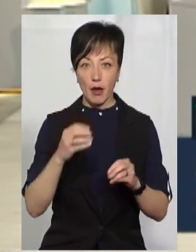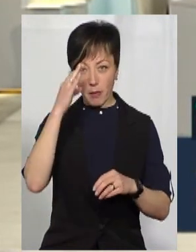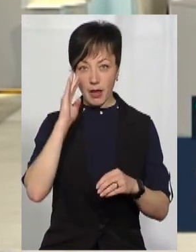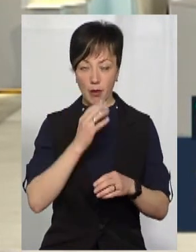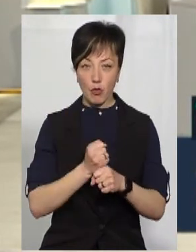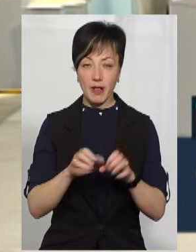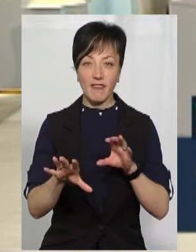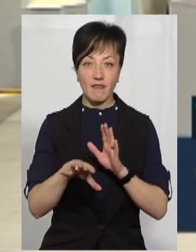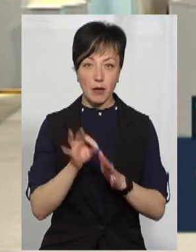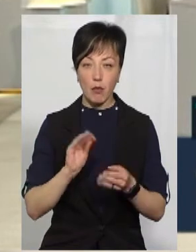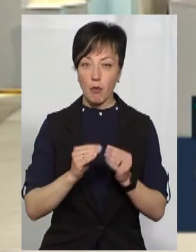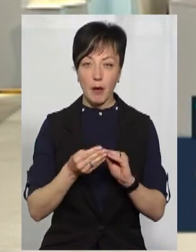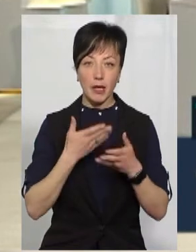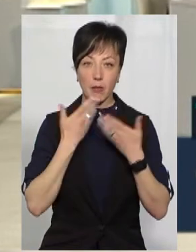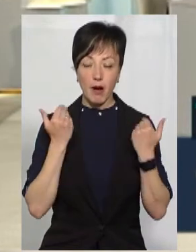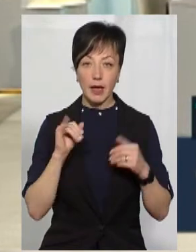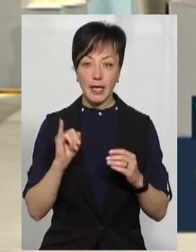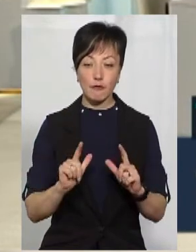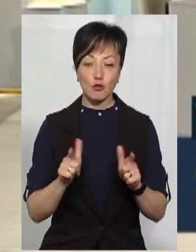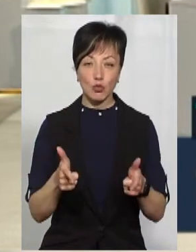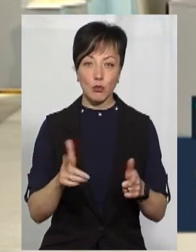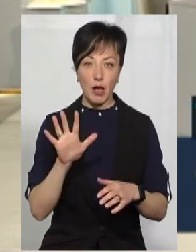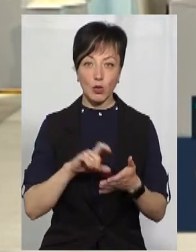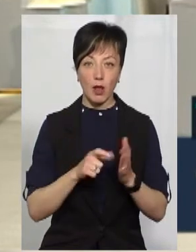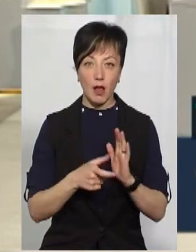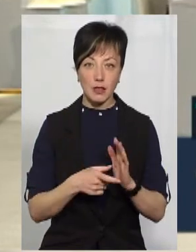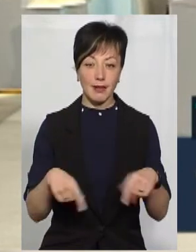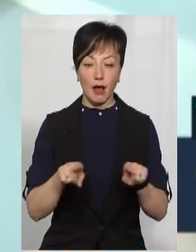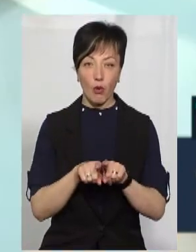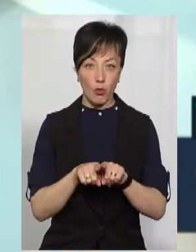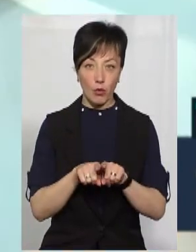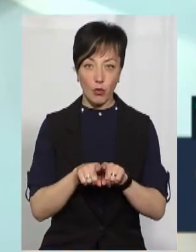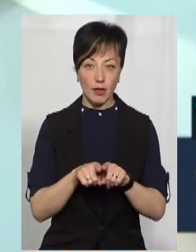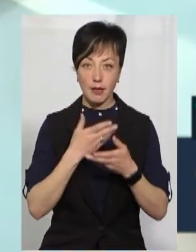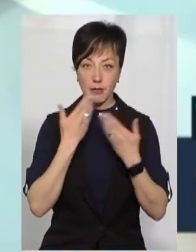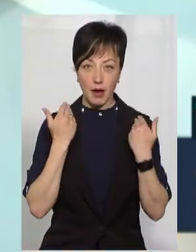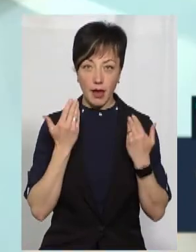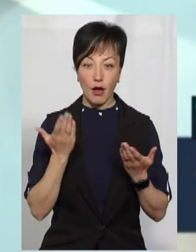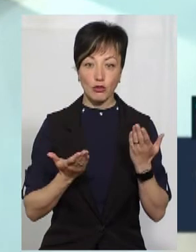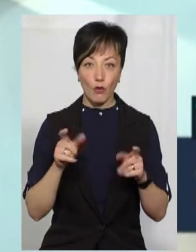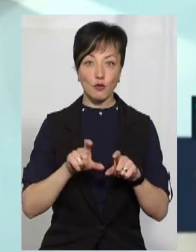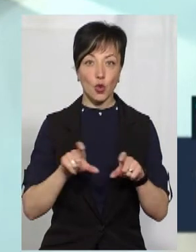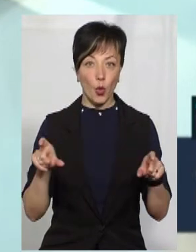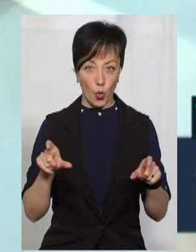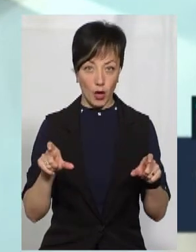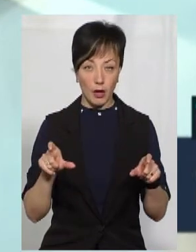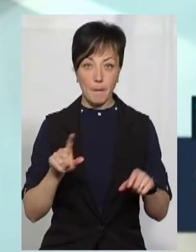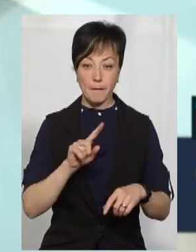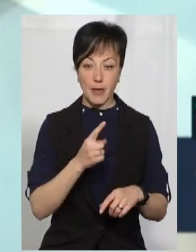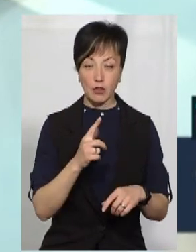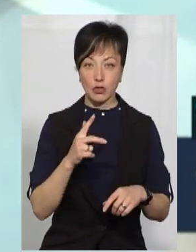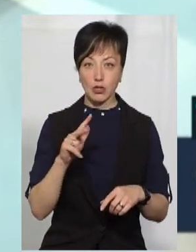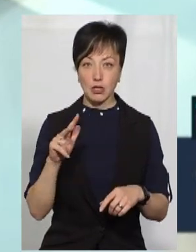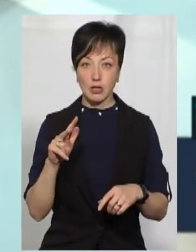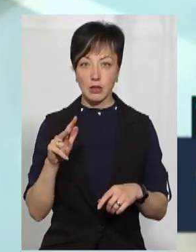Тому проблеми, як такої, немає, і вступу до 5 класу, як такого, немає. Тобто, якщо в школі 1